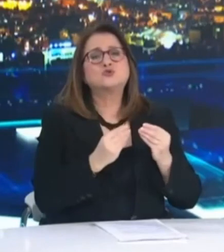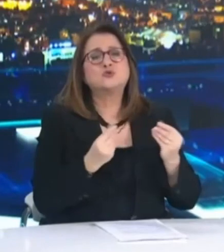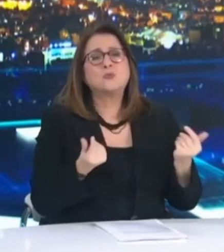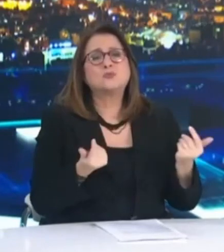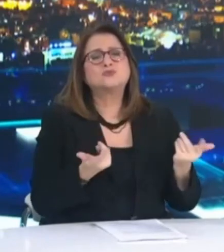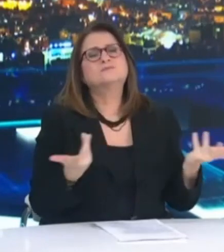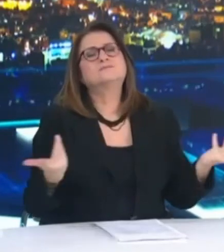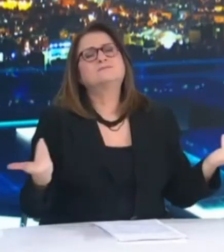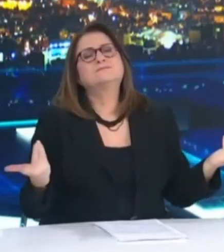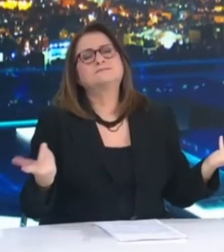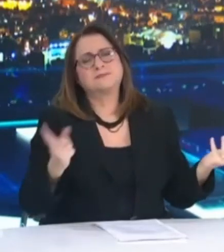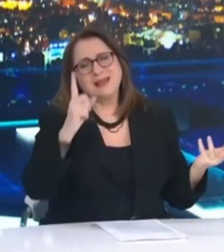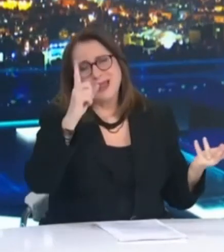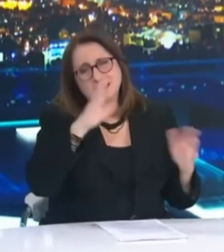την αυστηρή εφαρμογή των μέτρων.